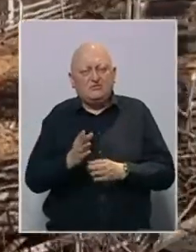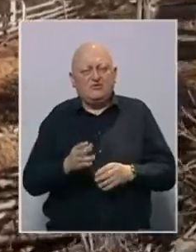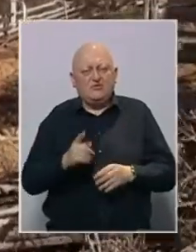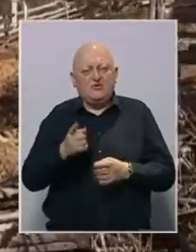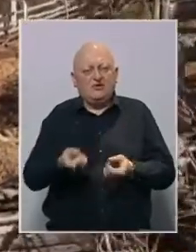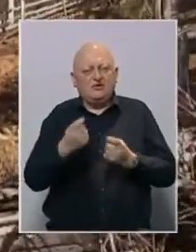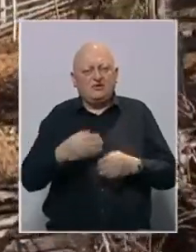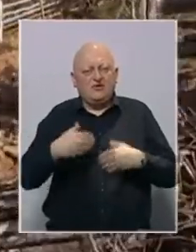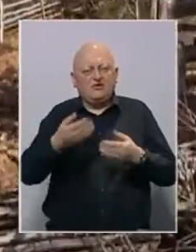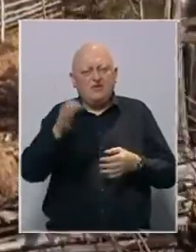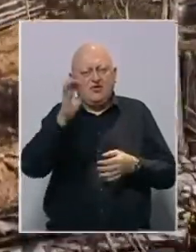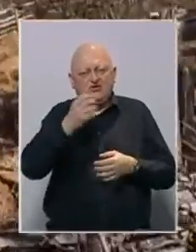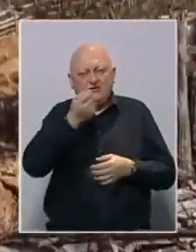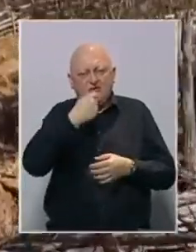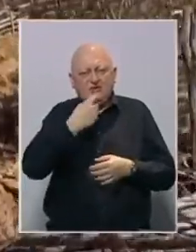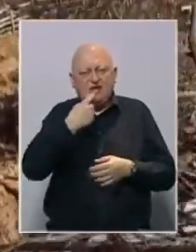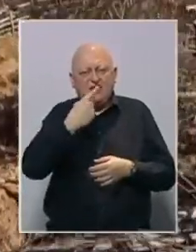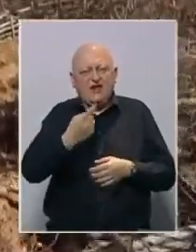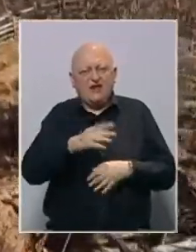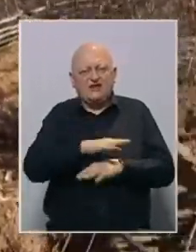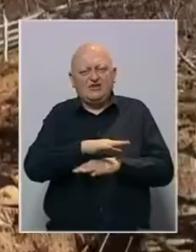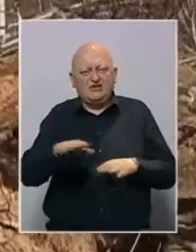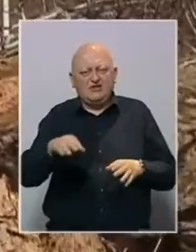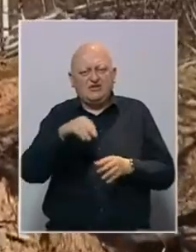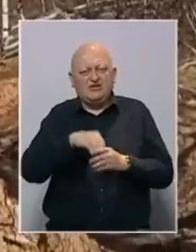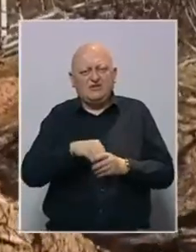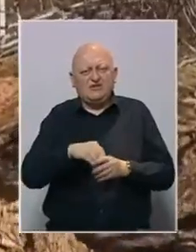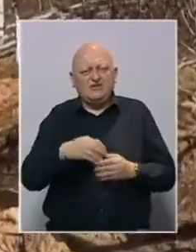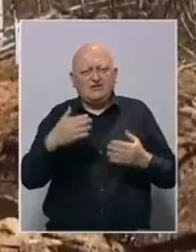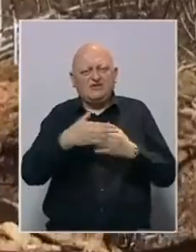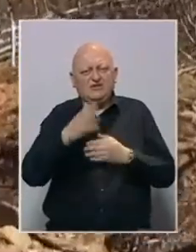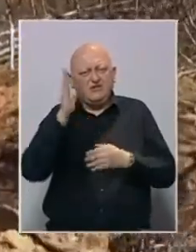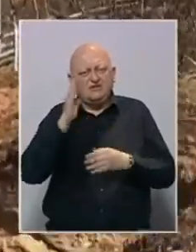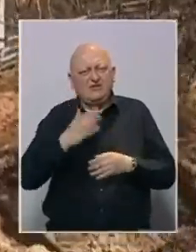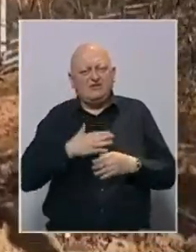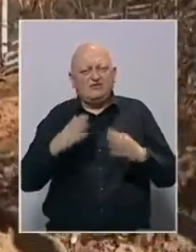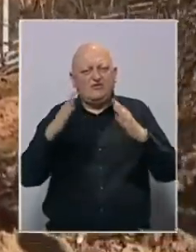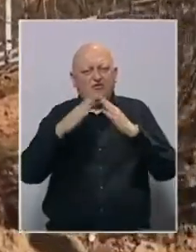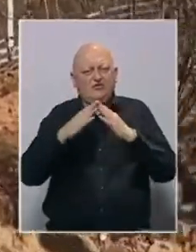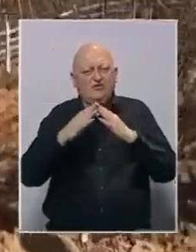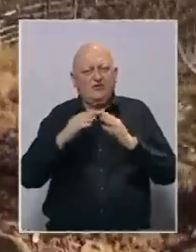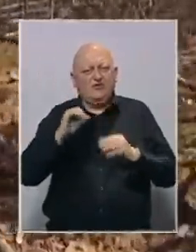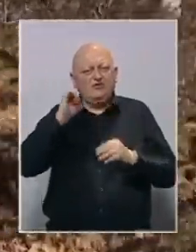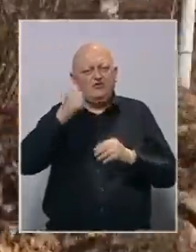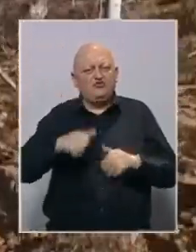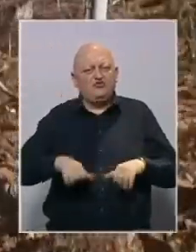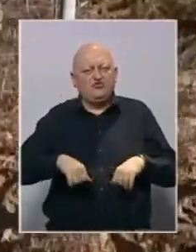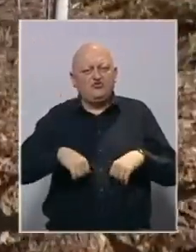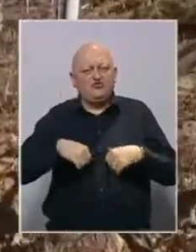probio do sela i dostavio osnovne namirnice, kaže kako će svi stanovnici večera spavati u svojim kućama.